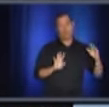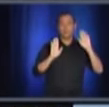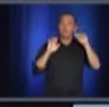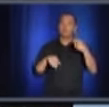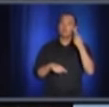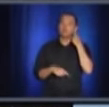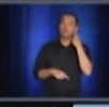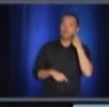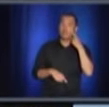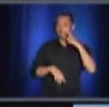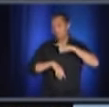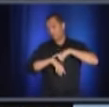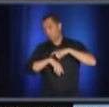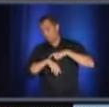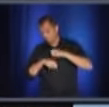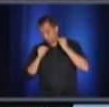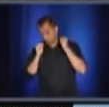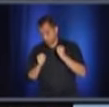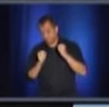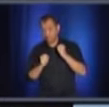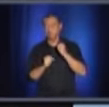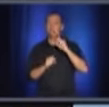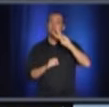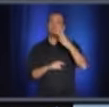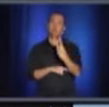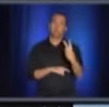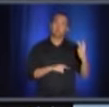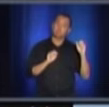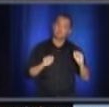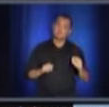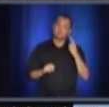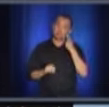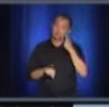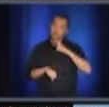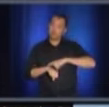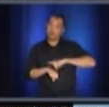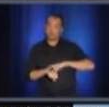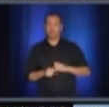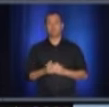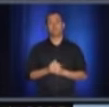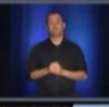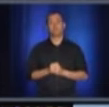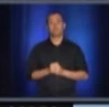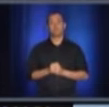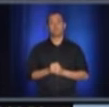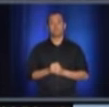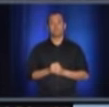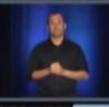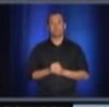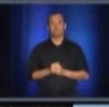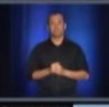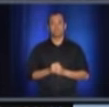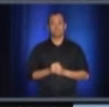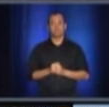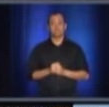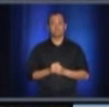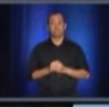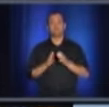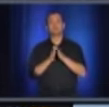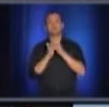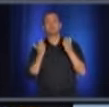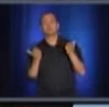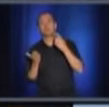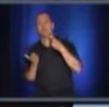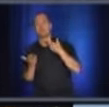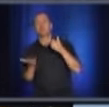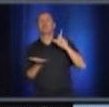nous le permet de poser une seconde question. Alors, si vous pouvez préciser votre nom et votre média, micro 1. Ariane Lacourcière